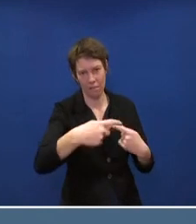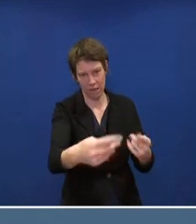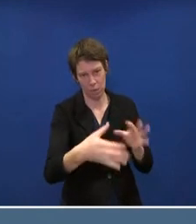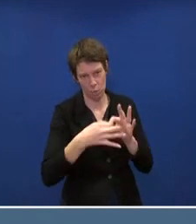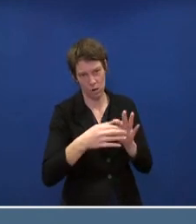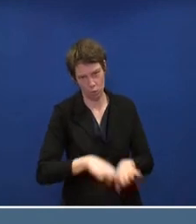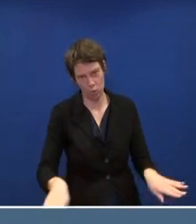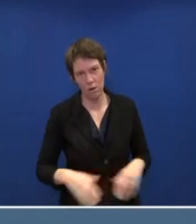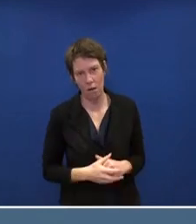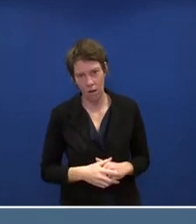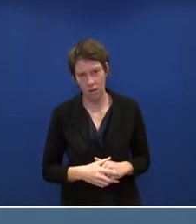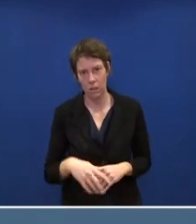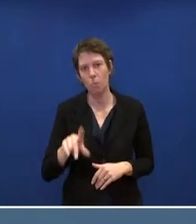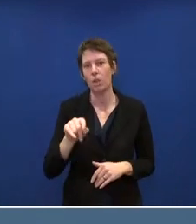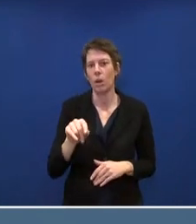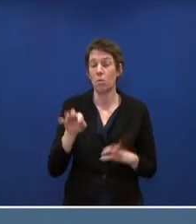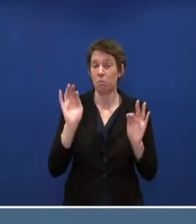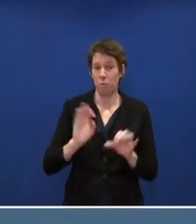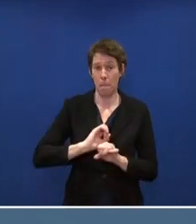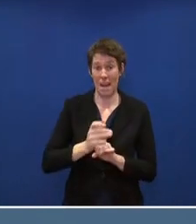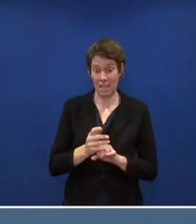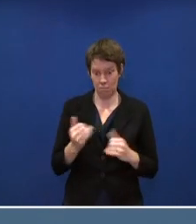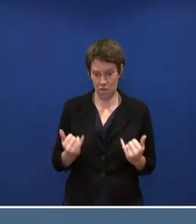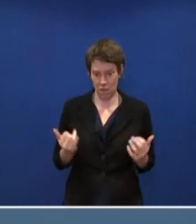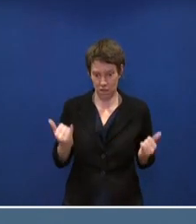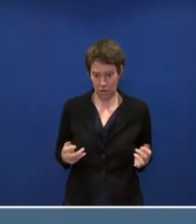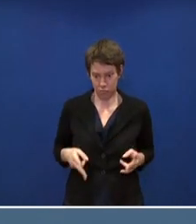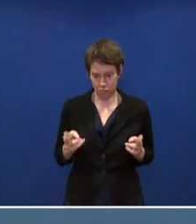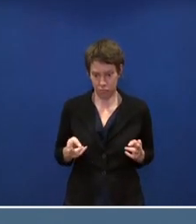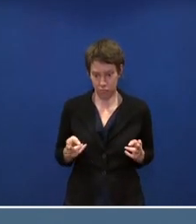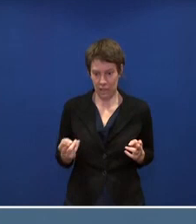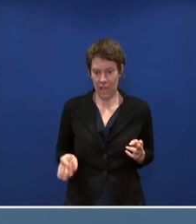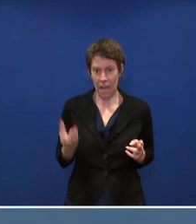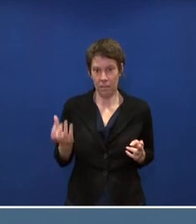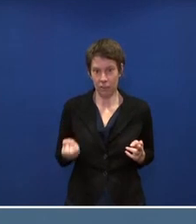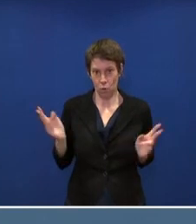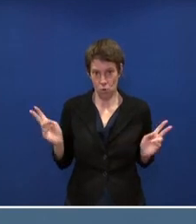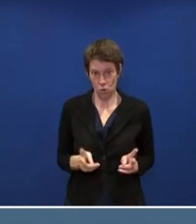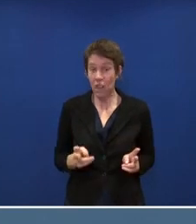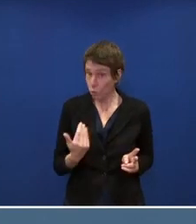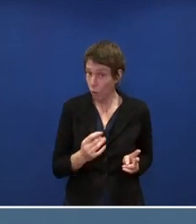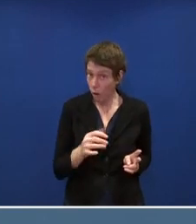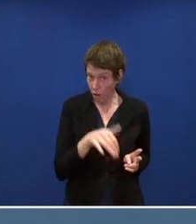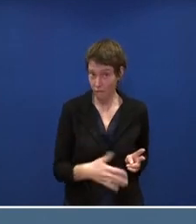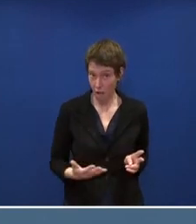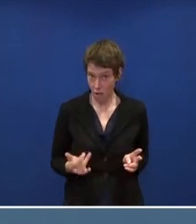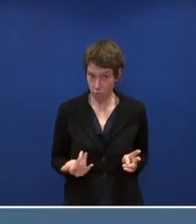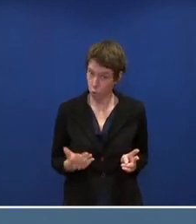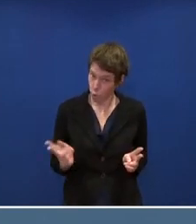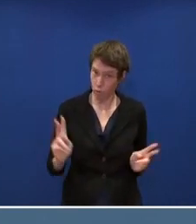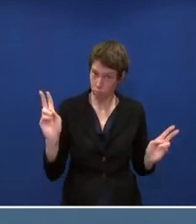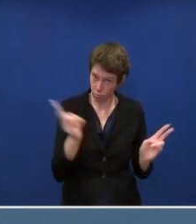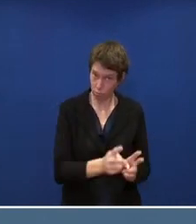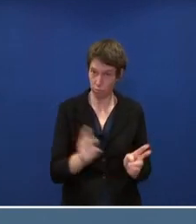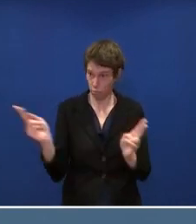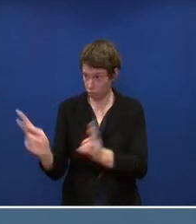wenn jetzt eben pandemiebedingt natürlich Emissionen heruntergehen, das ist ja auch eben zum Teil auch der Fall, dann